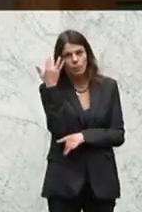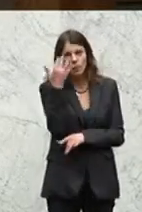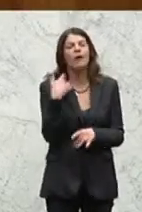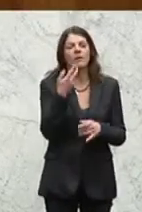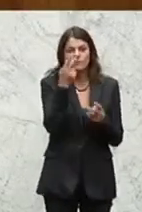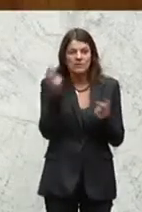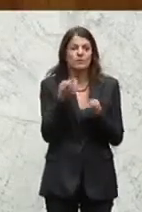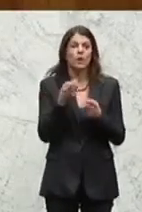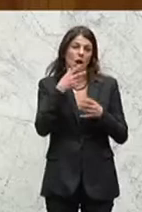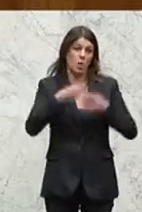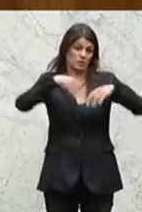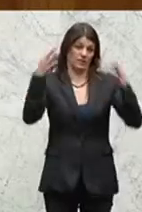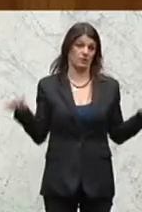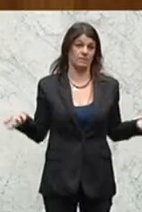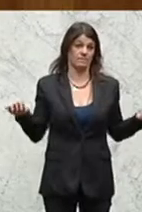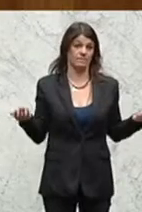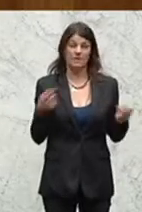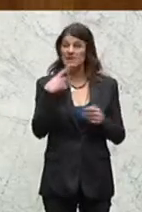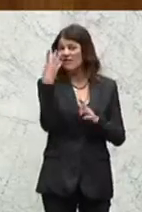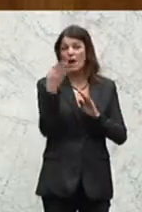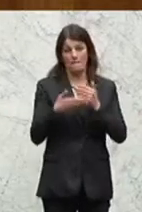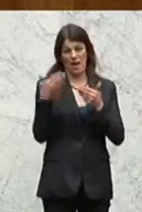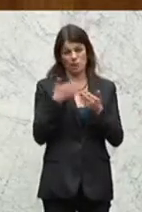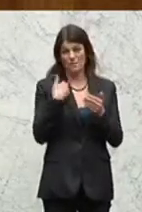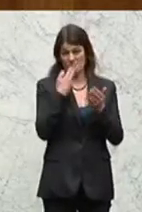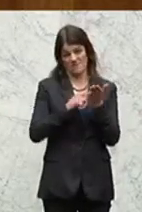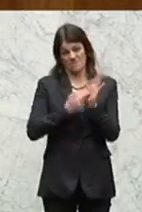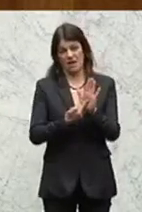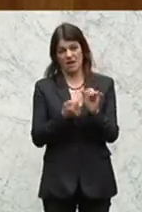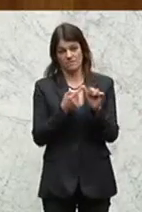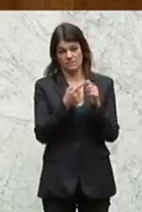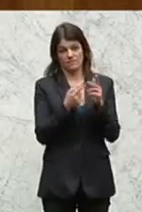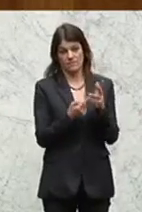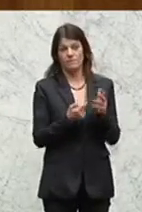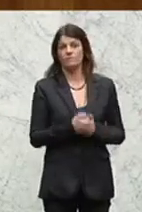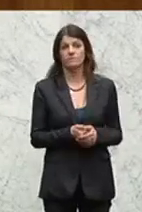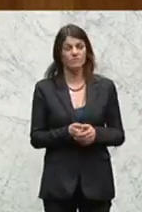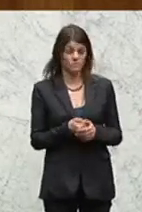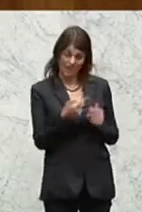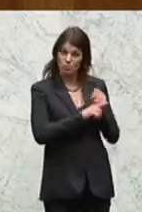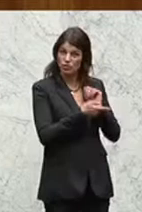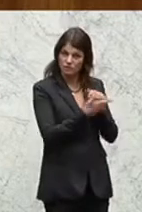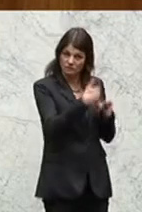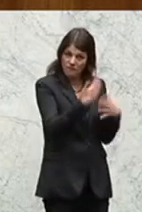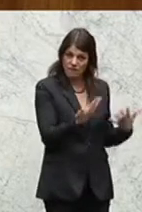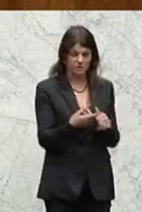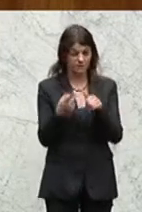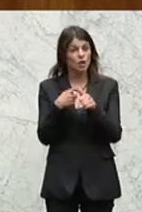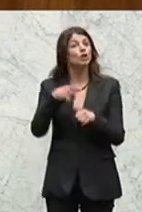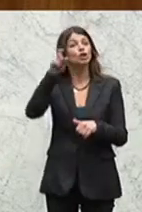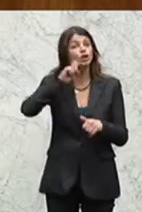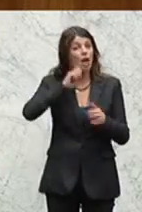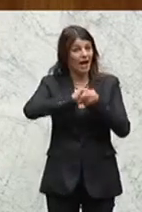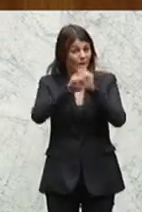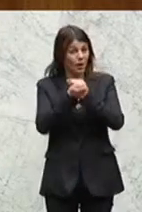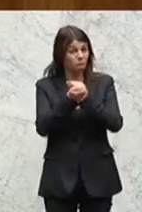finden. Und mit vier Beispielen ist das ganz klar in diesem Budget aufgezeigt. Mit der Steuerreform mehr